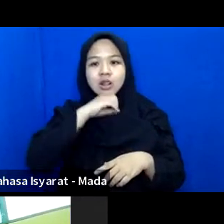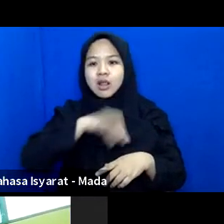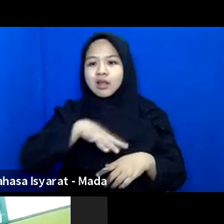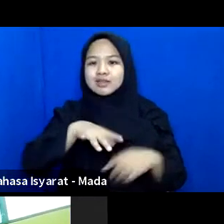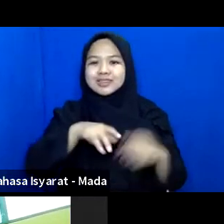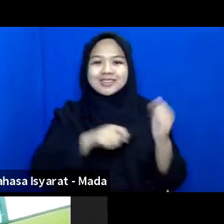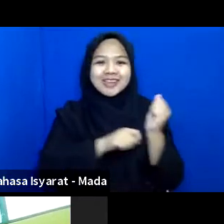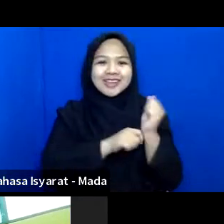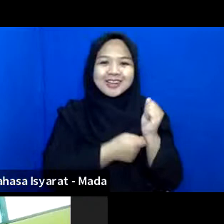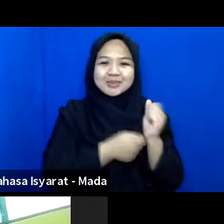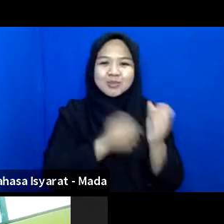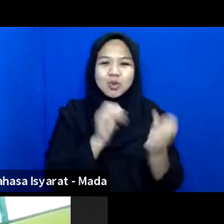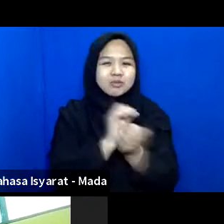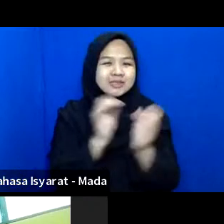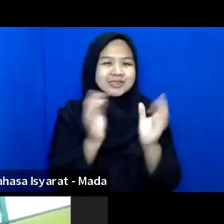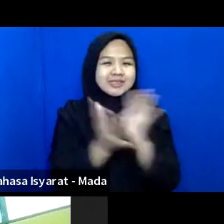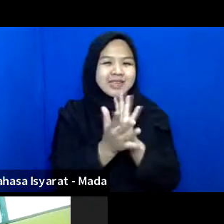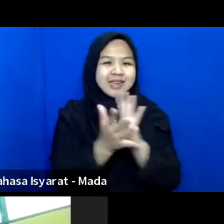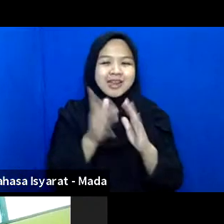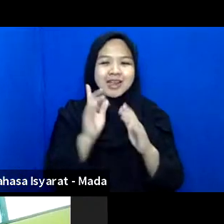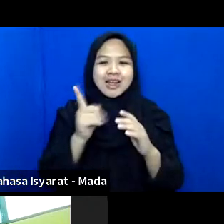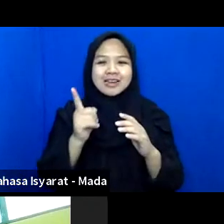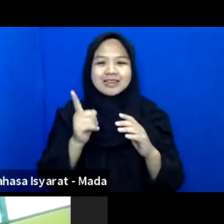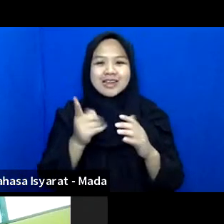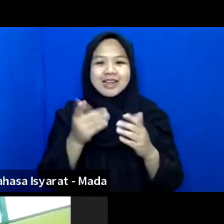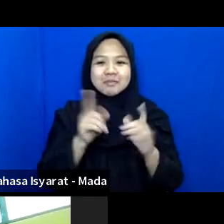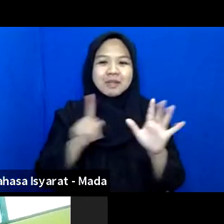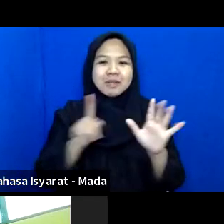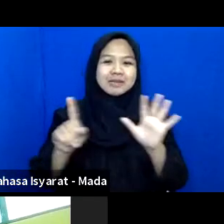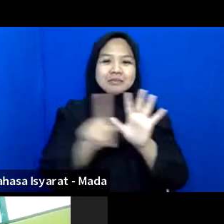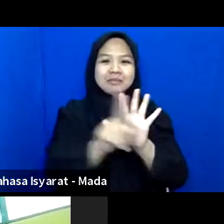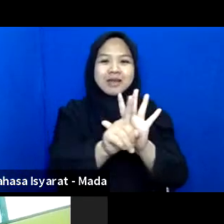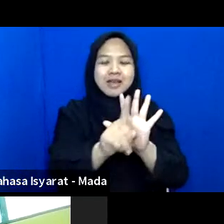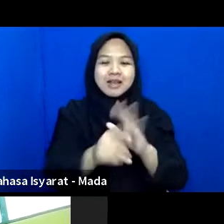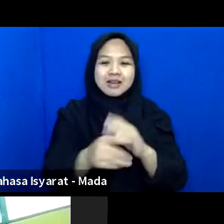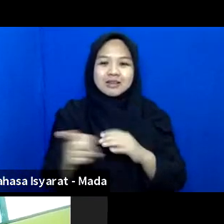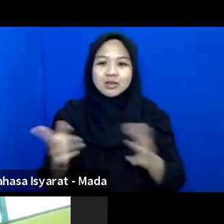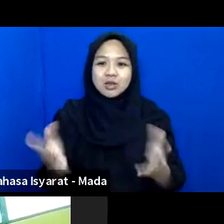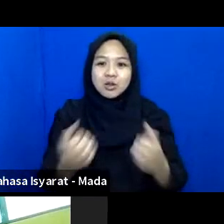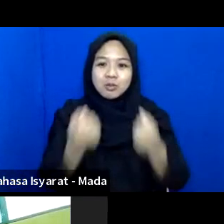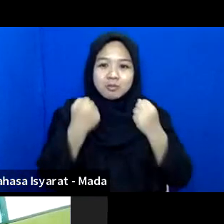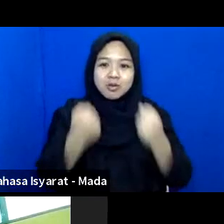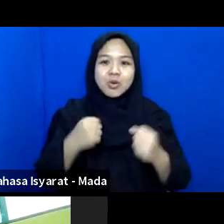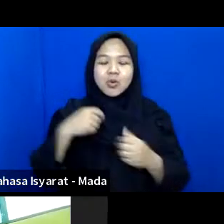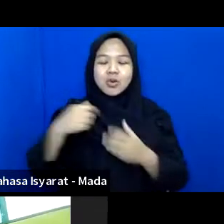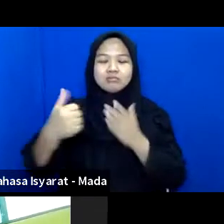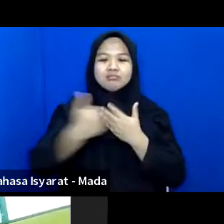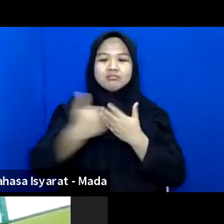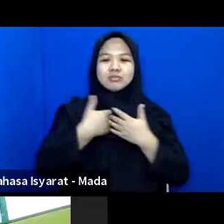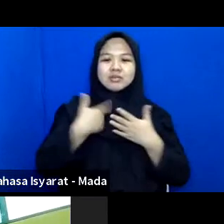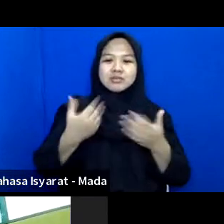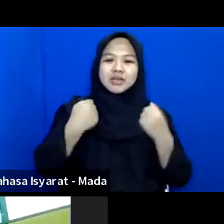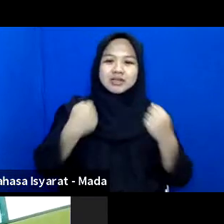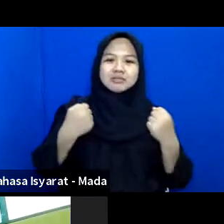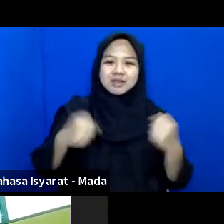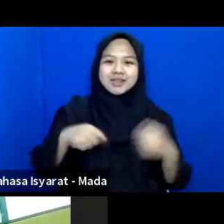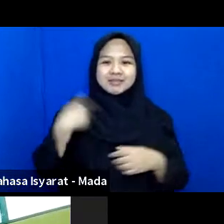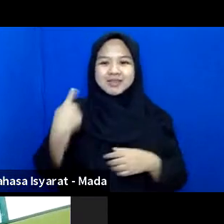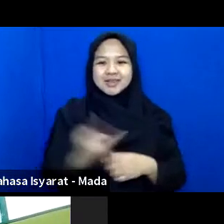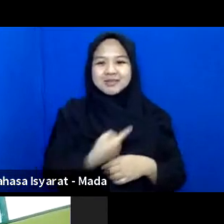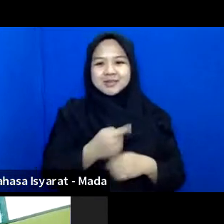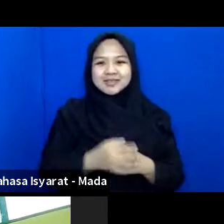-respon Bentana Yang Ada Di Frontline Dan Justru Jadi Penguat Bagi Kami Juga Selalu Memberi Semangat Kepada Kami